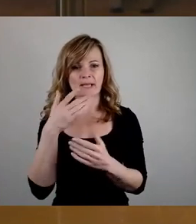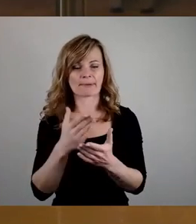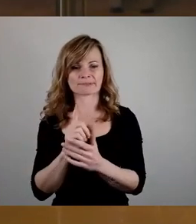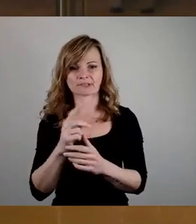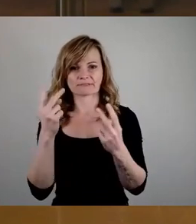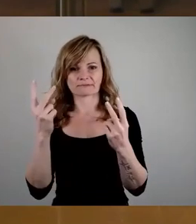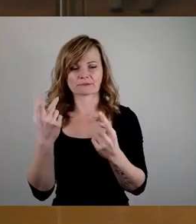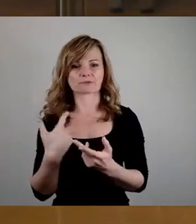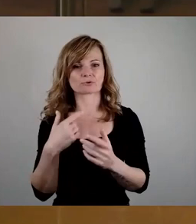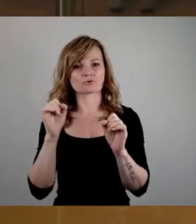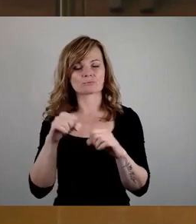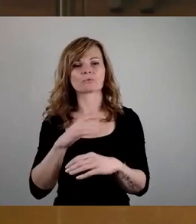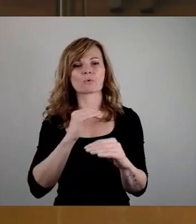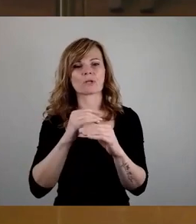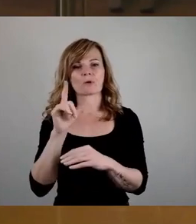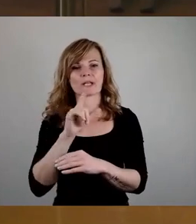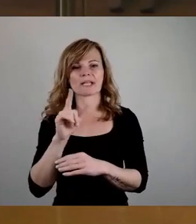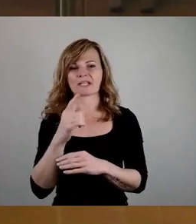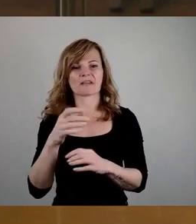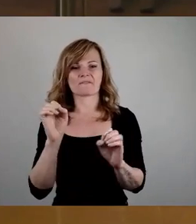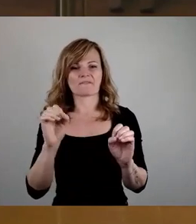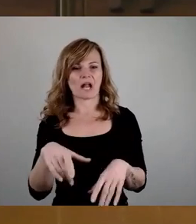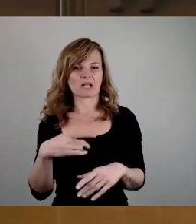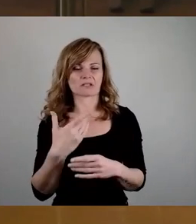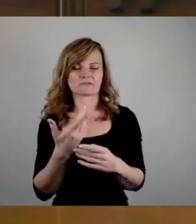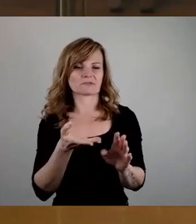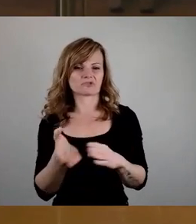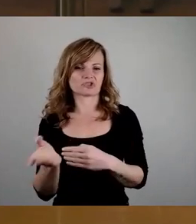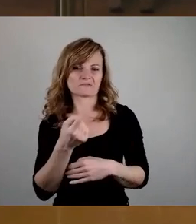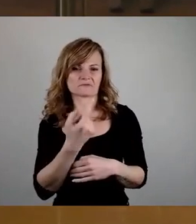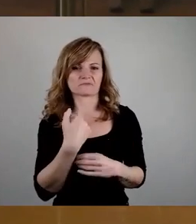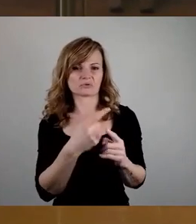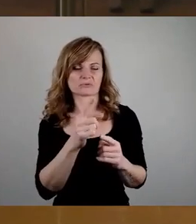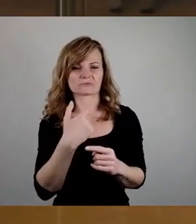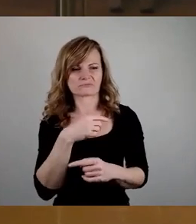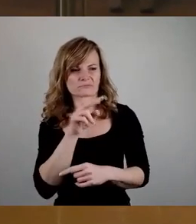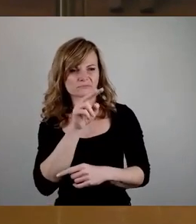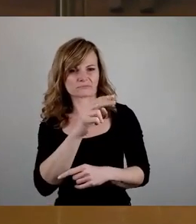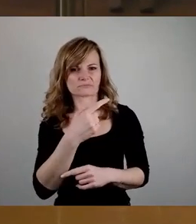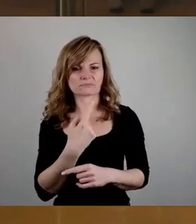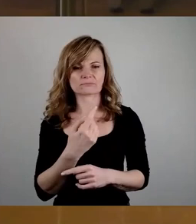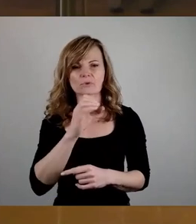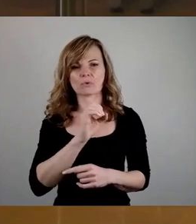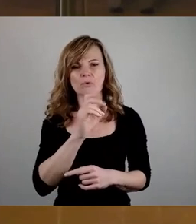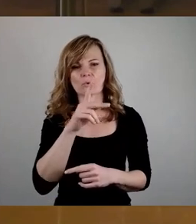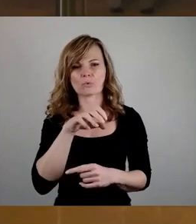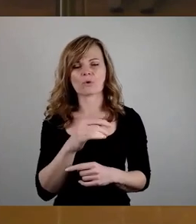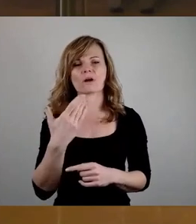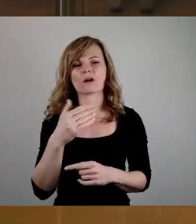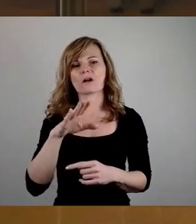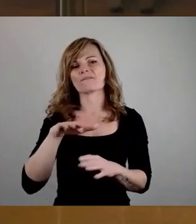ist, hat der Kollege Lichty verspielt, der im Übrigen in meinen Augen mit seiner öko-faschistischen Fraktion hier